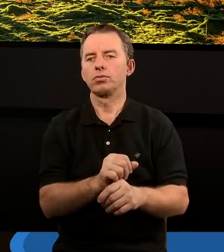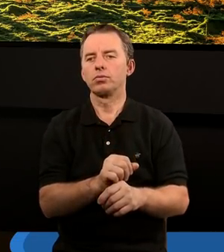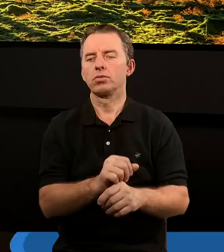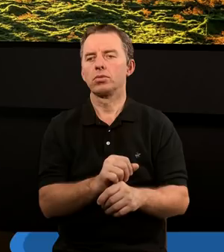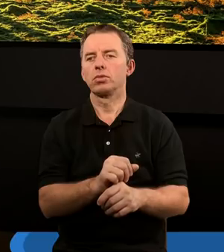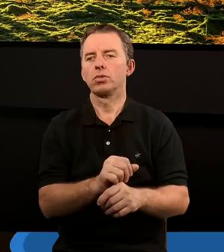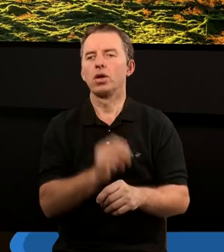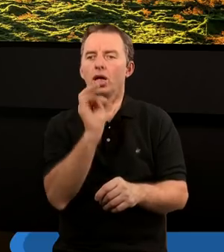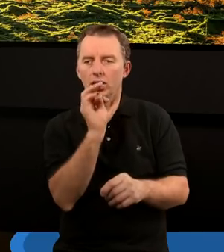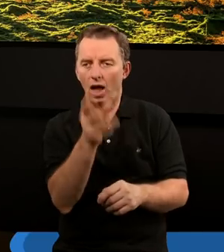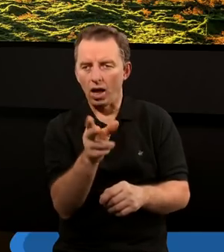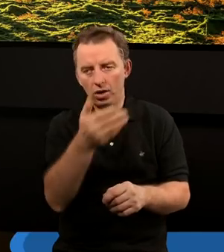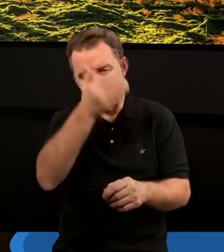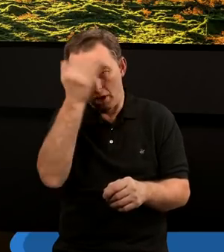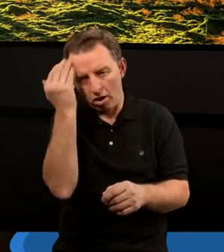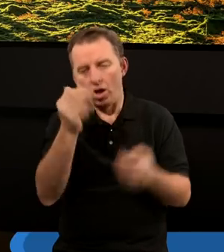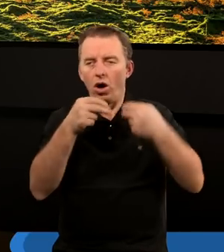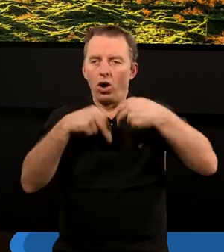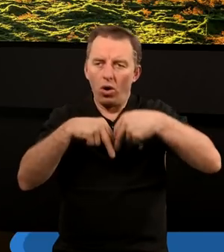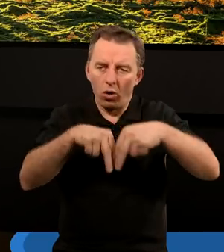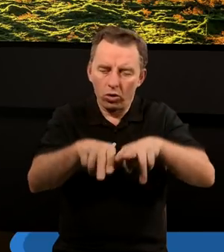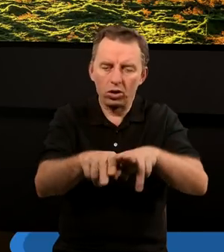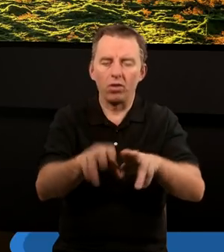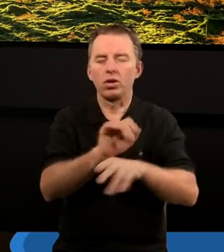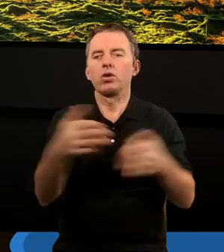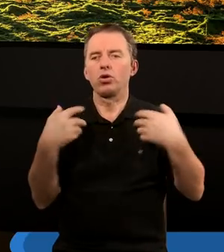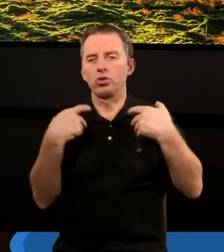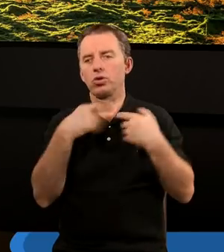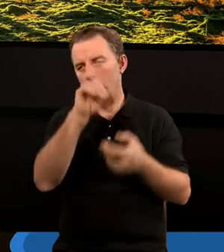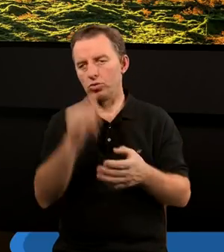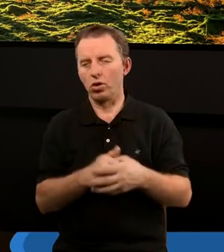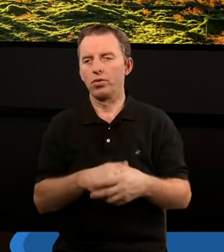tak, że nie wiem, może oddaliby za to życie, prawda?